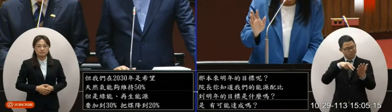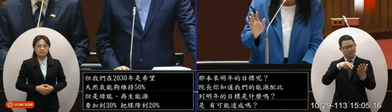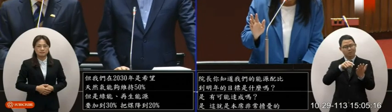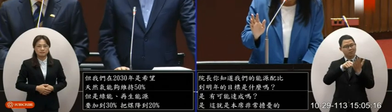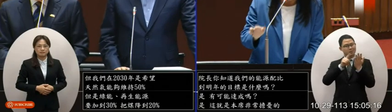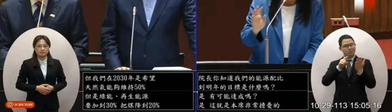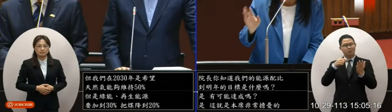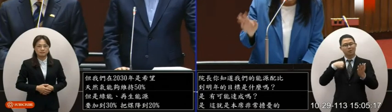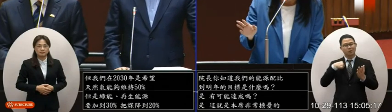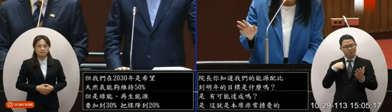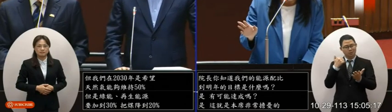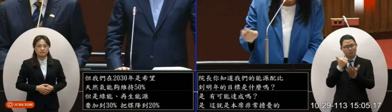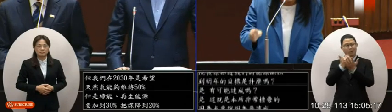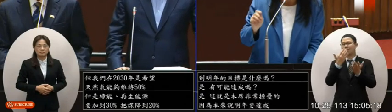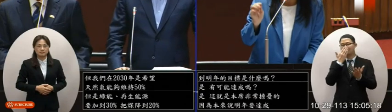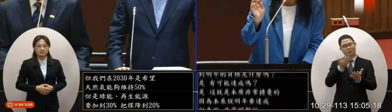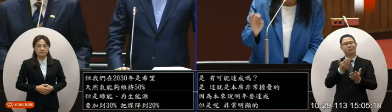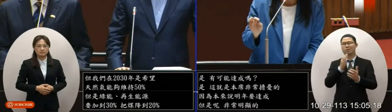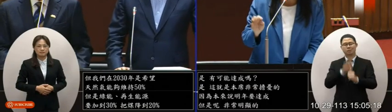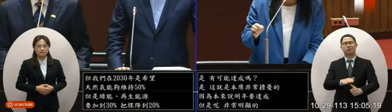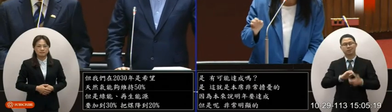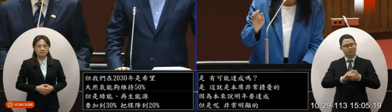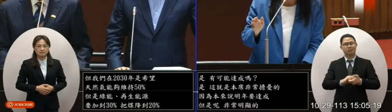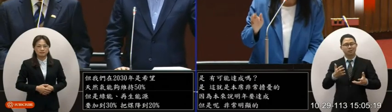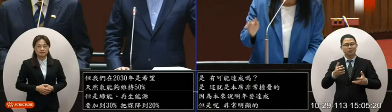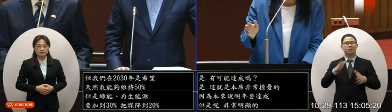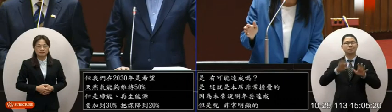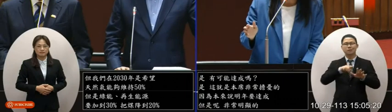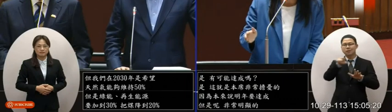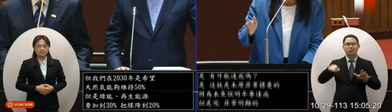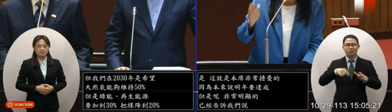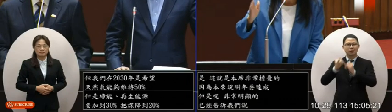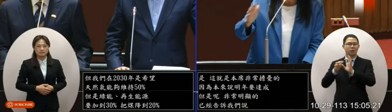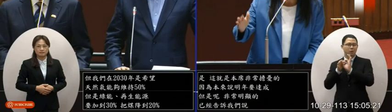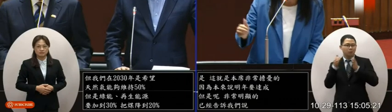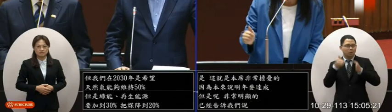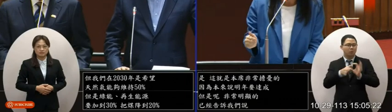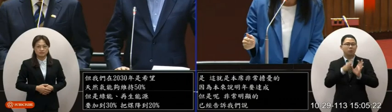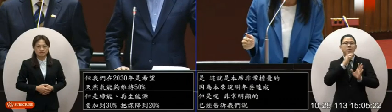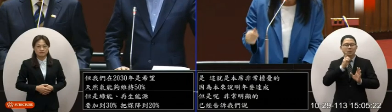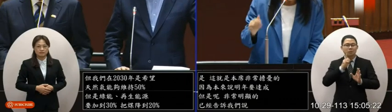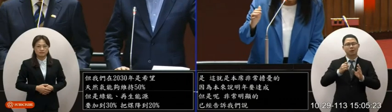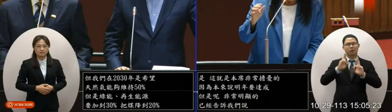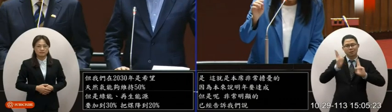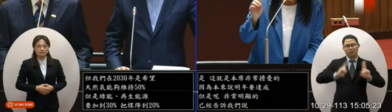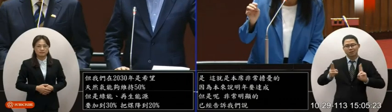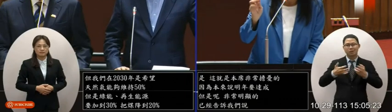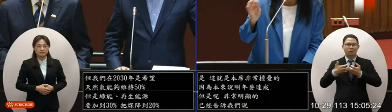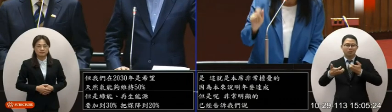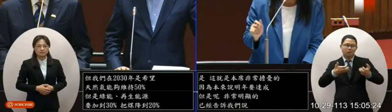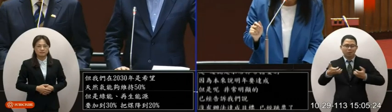沒有辦法達成目標已經跳票了但是呢現在社會上關心的已經不是能源配比的這個